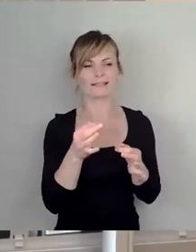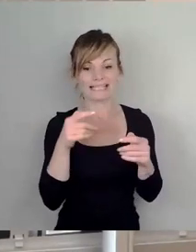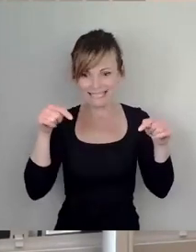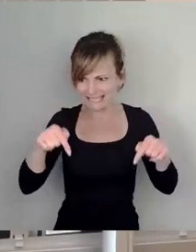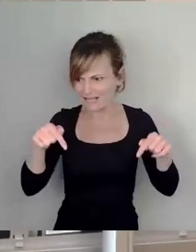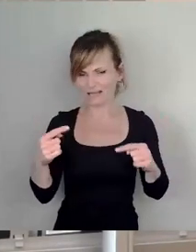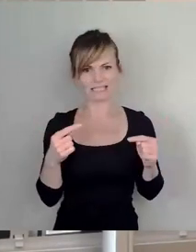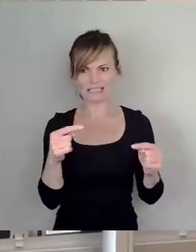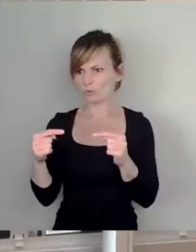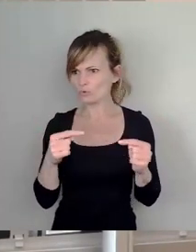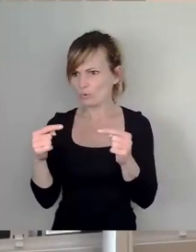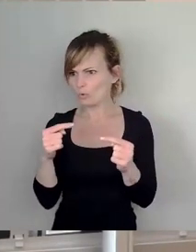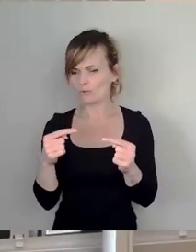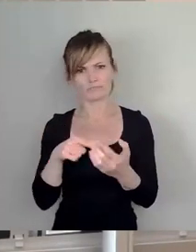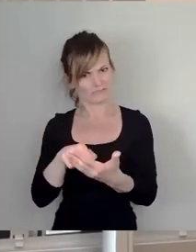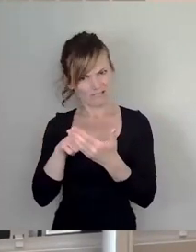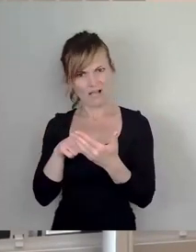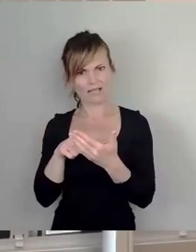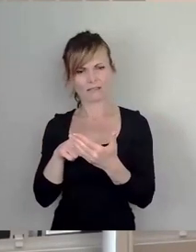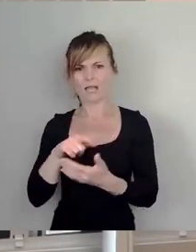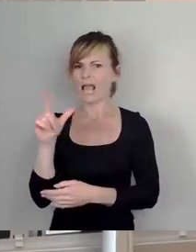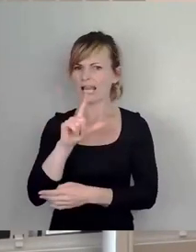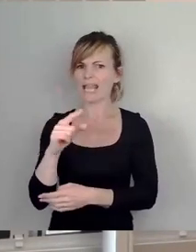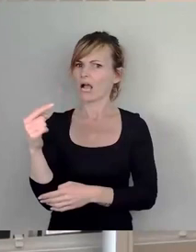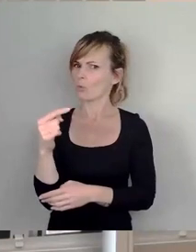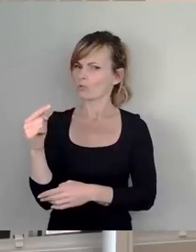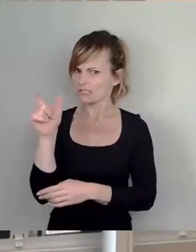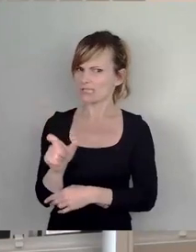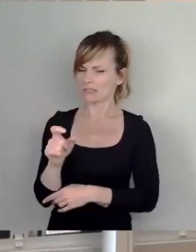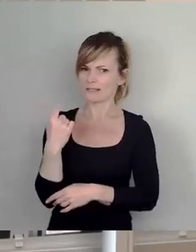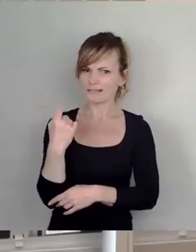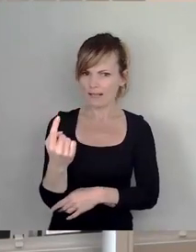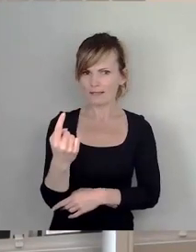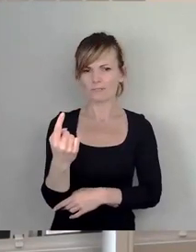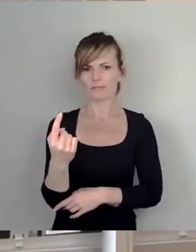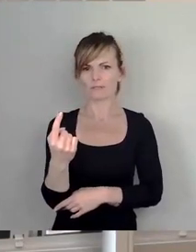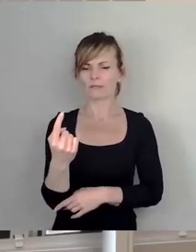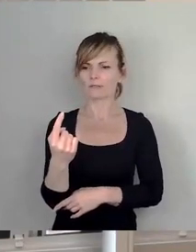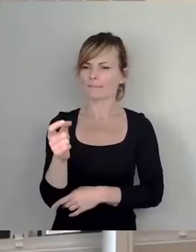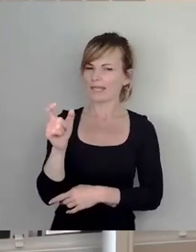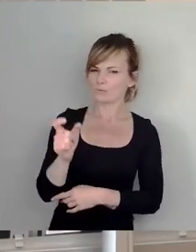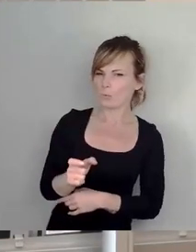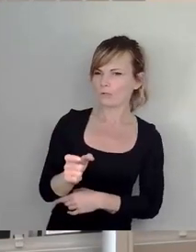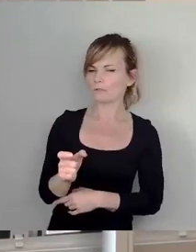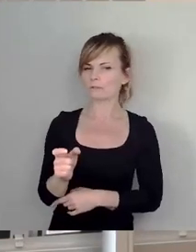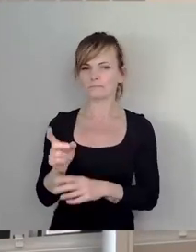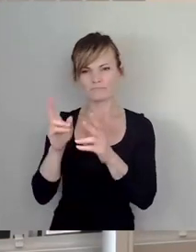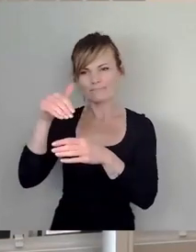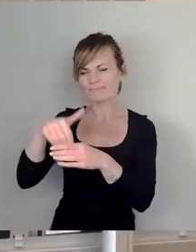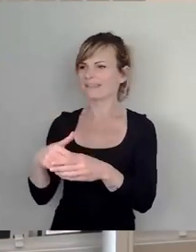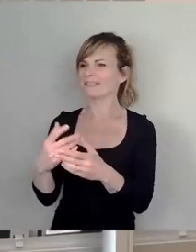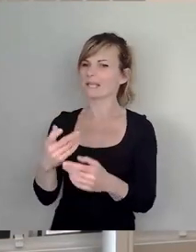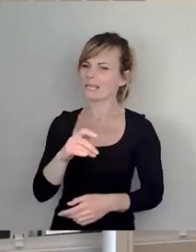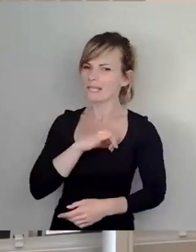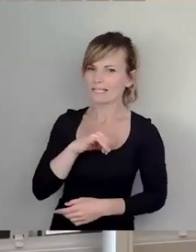zeigt ja doch, dass Lea Grundig definitiv eine strittige, eine streitbare, eine interessante,